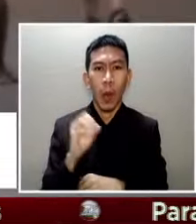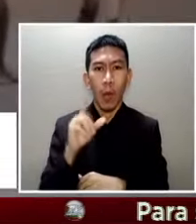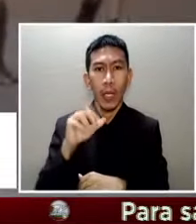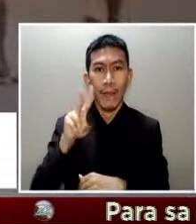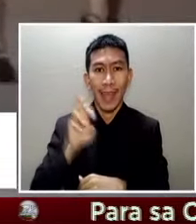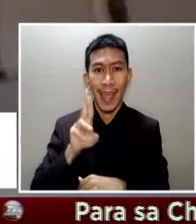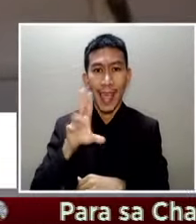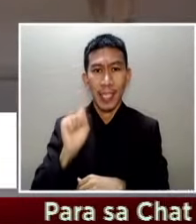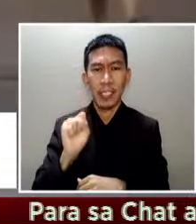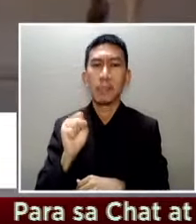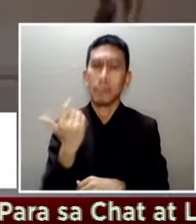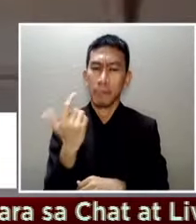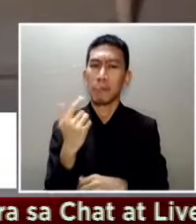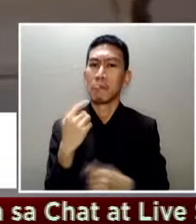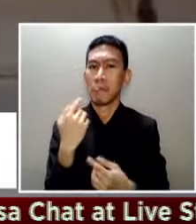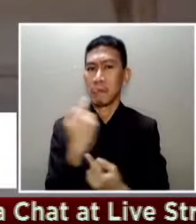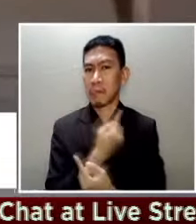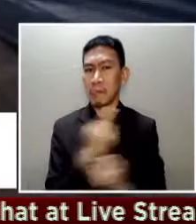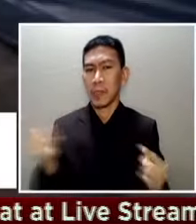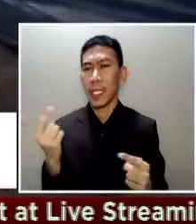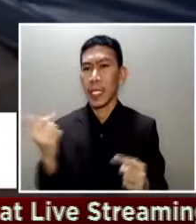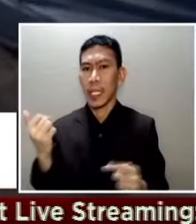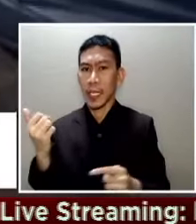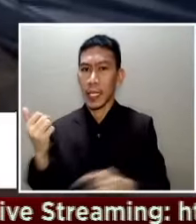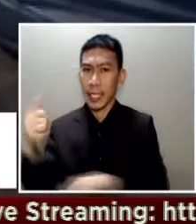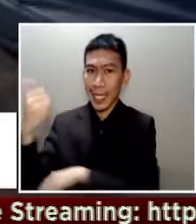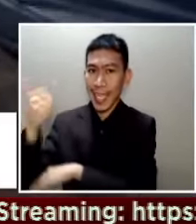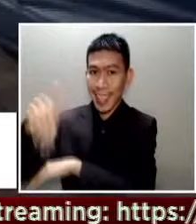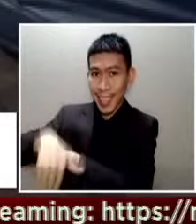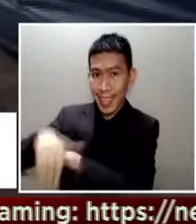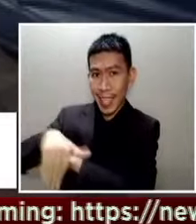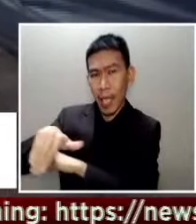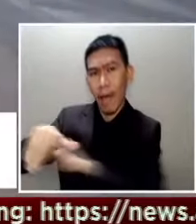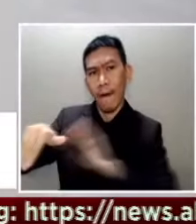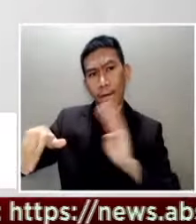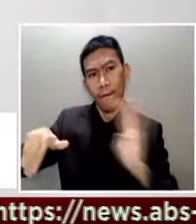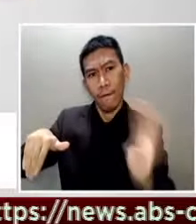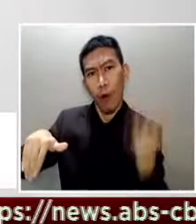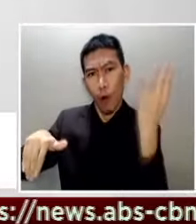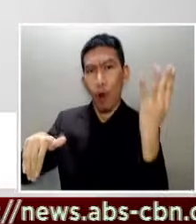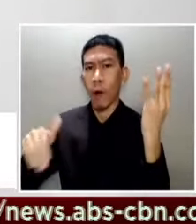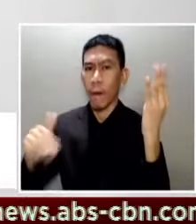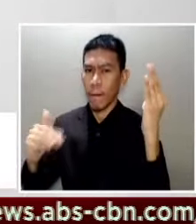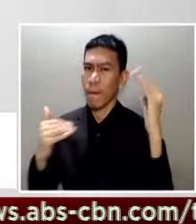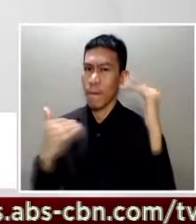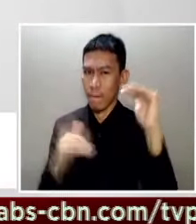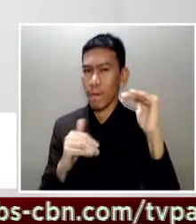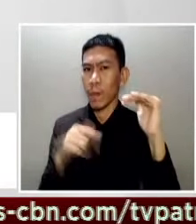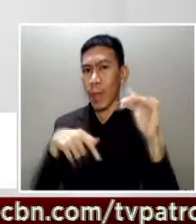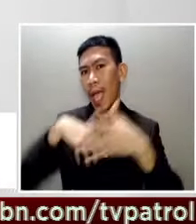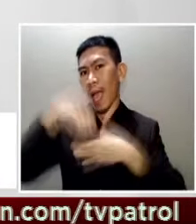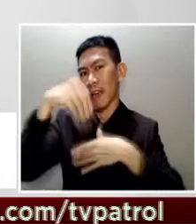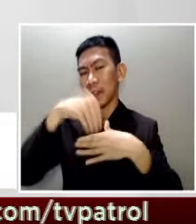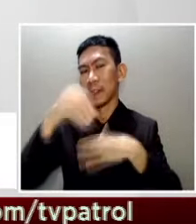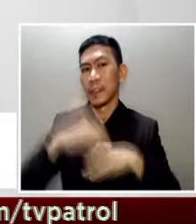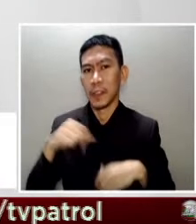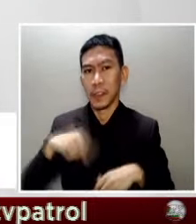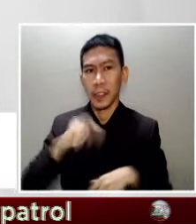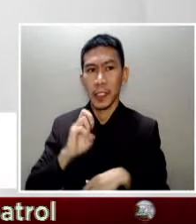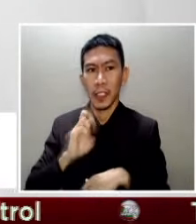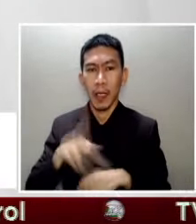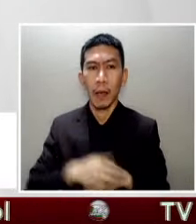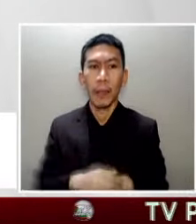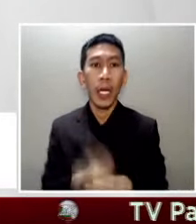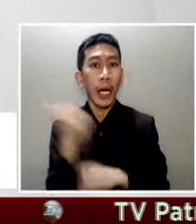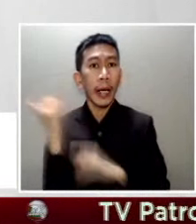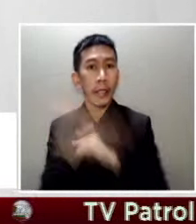10pm hanggang 4am ang implementasyon ng curfew sa buong Metro Manila. Samantala, ilang probinsya rin ang isinailalim sa